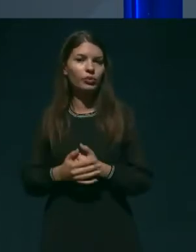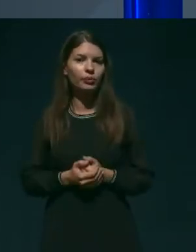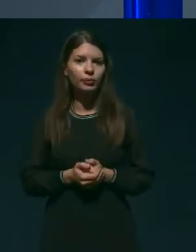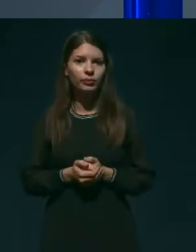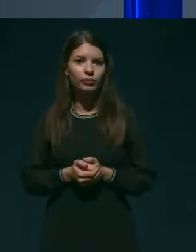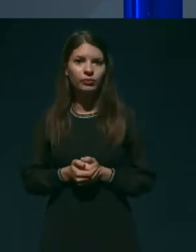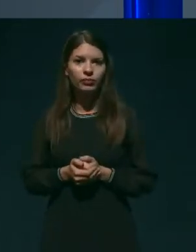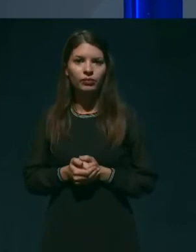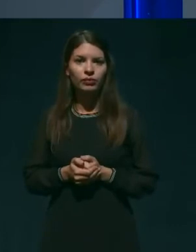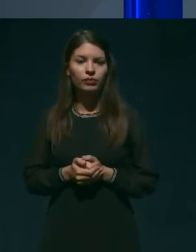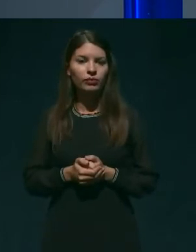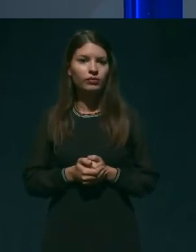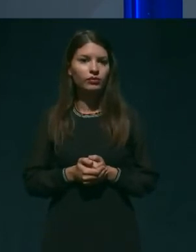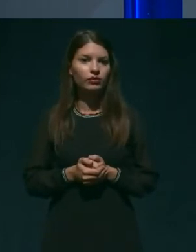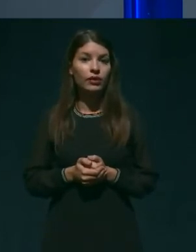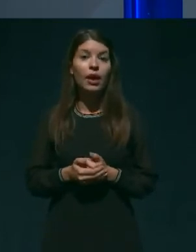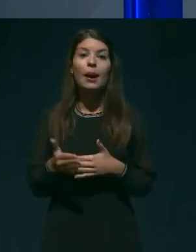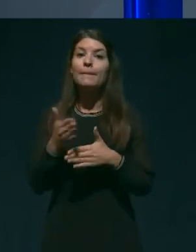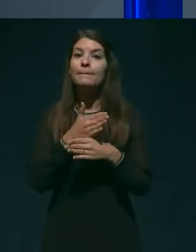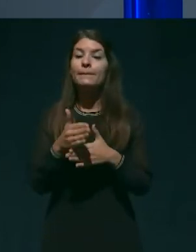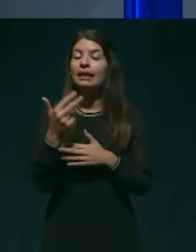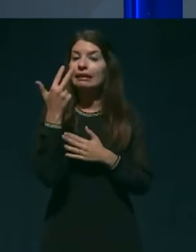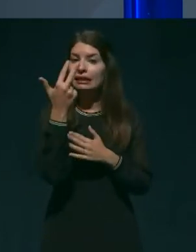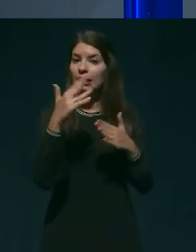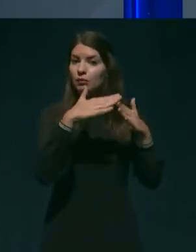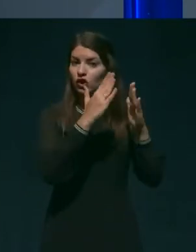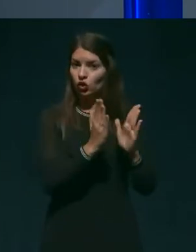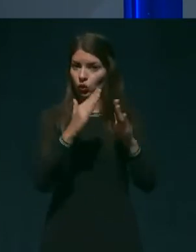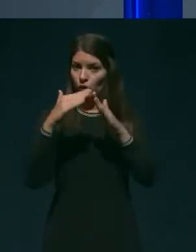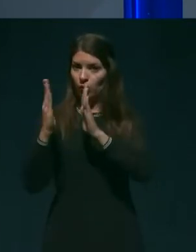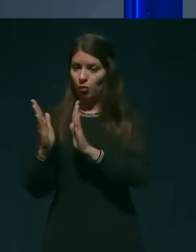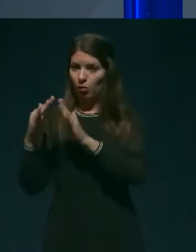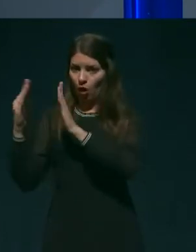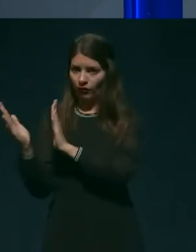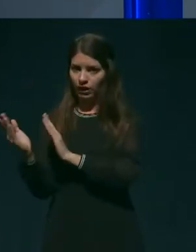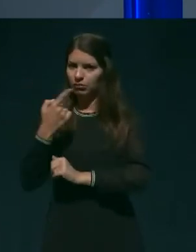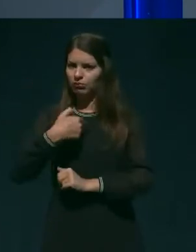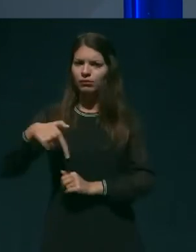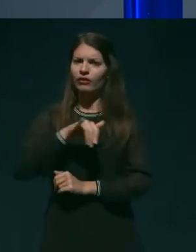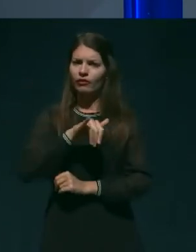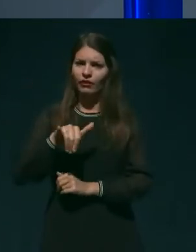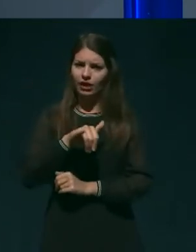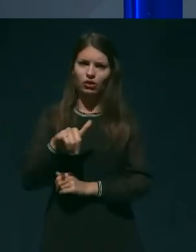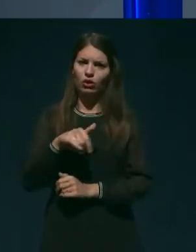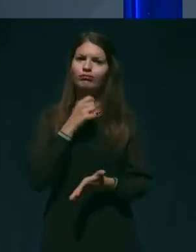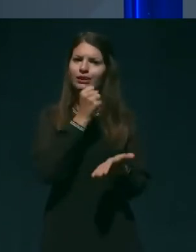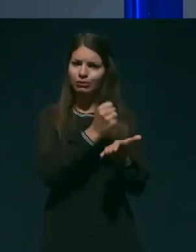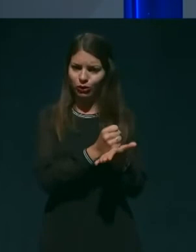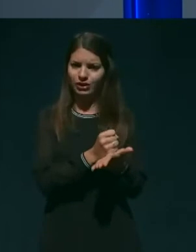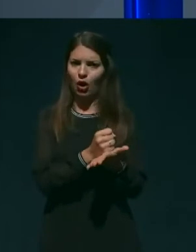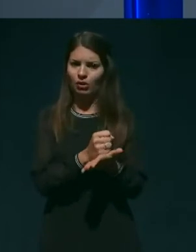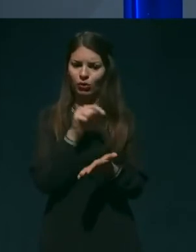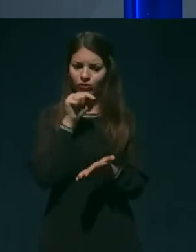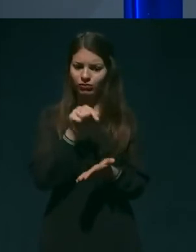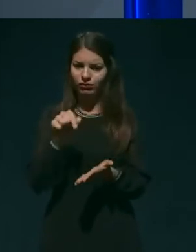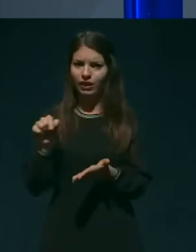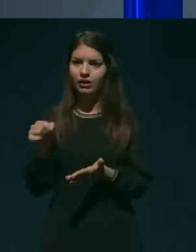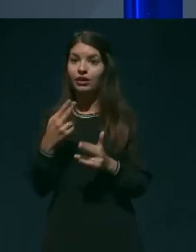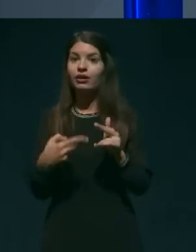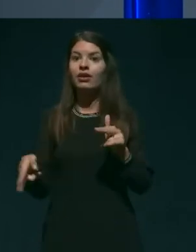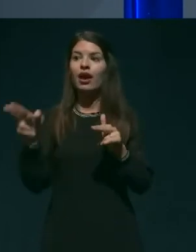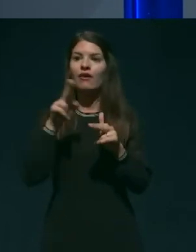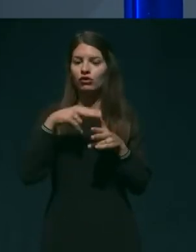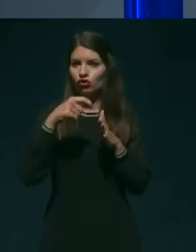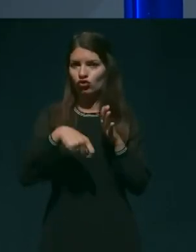Med temi treni domovi, ki jih v vščas izpostavljamo in kjer je bilo sveda največje število okuženih,